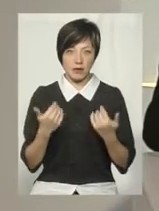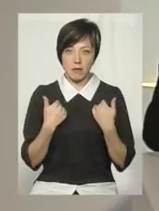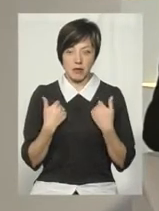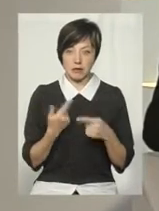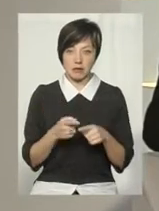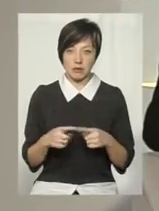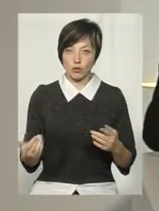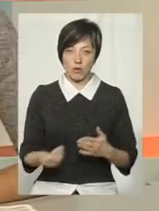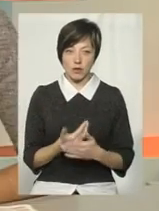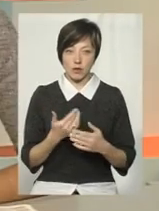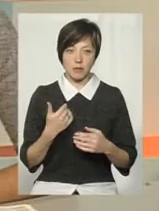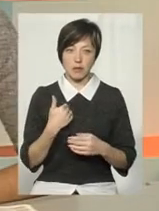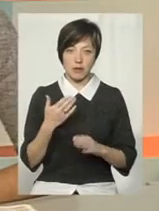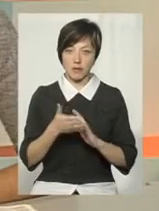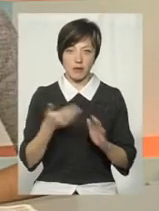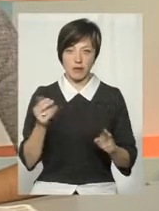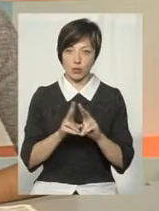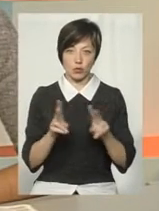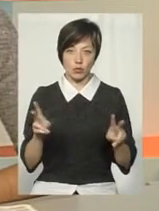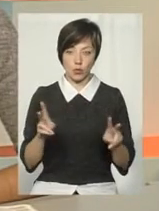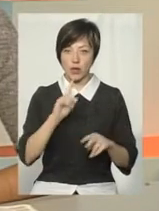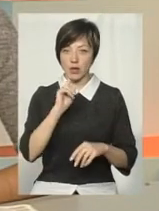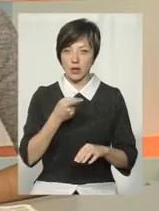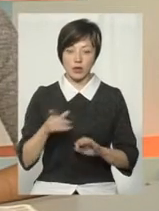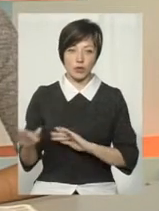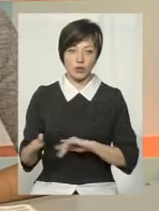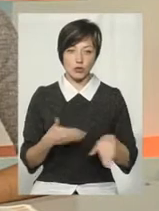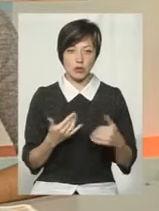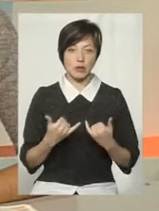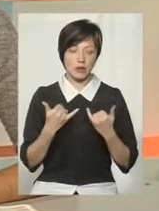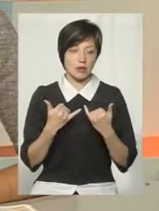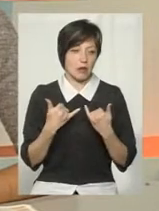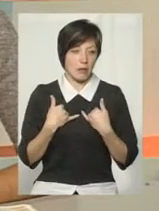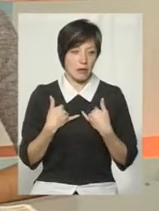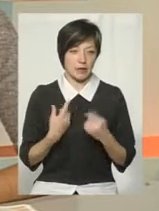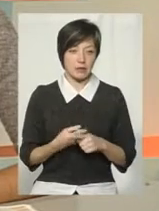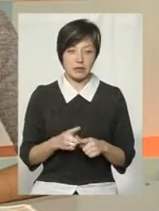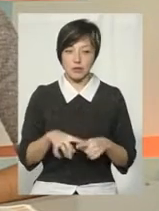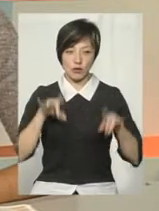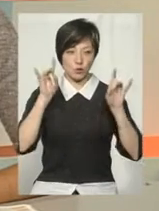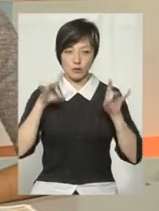новина. Мене ніхто не викликав, ну, рік прийшов. Для мене це сюрприз.